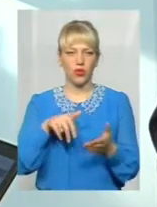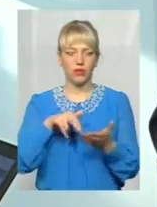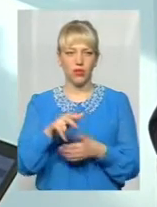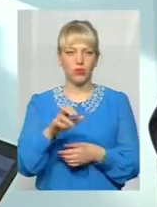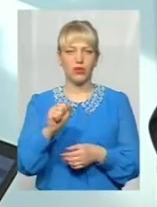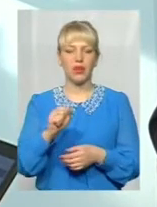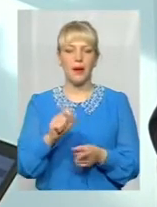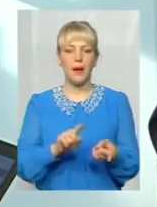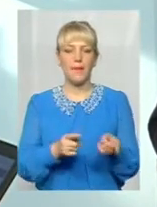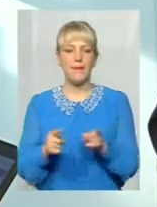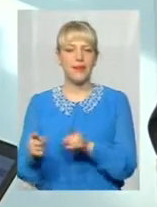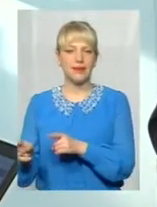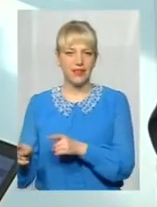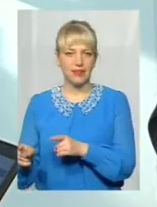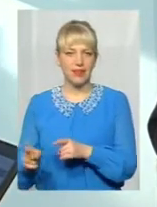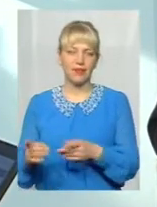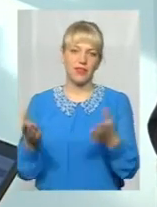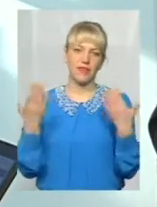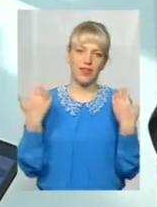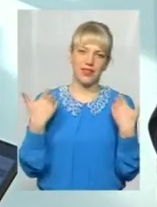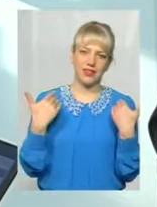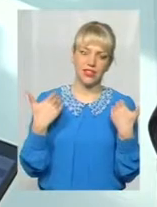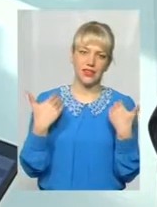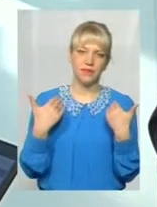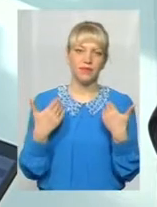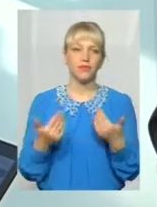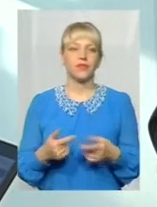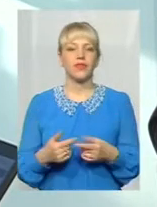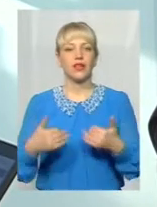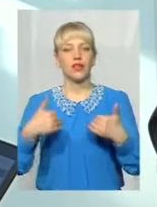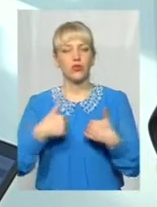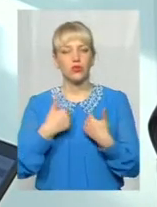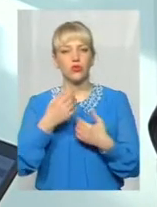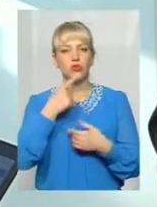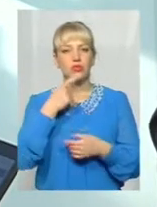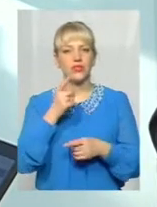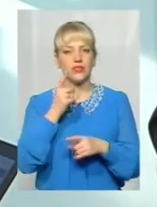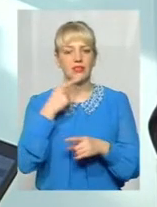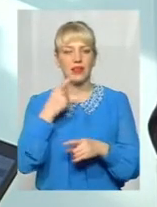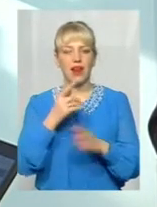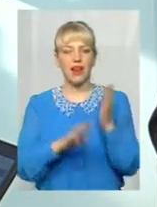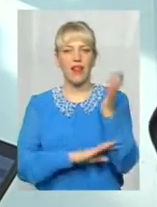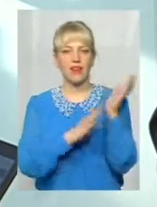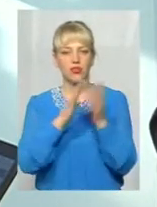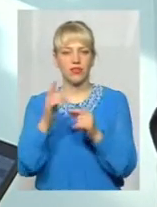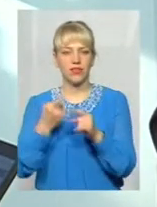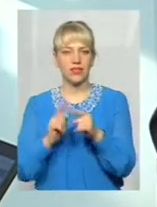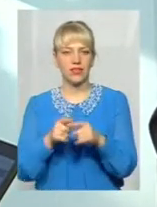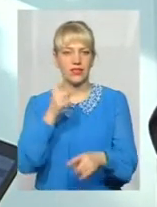пікніки, вихідні, шашлик, хочу застерегти, що в лісових масивах це категорично заборонено робити.